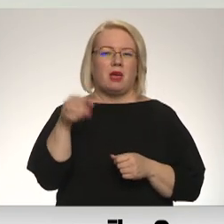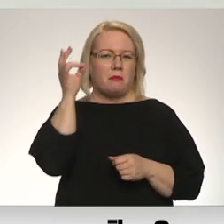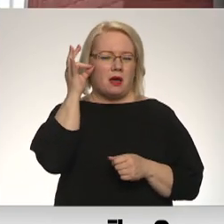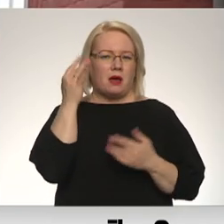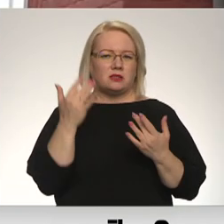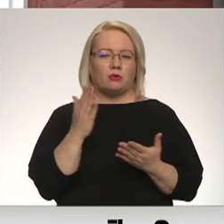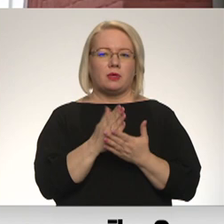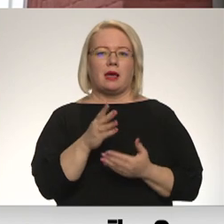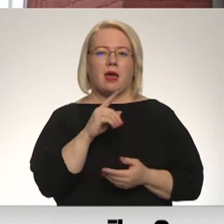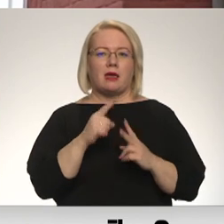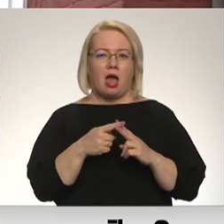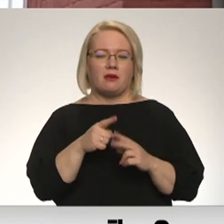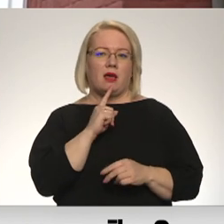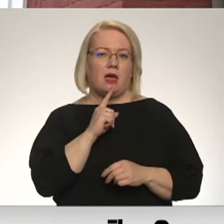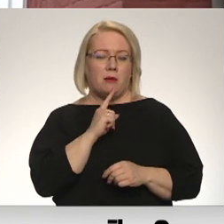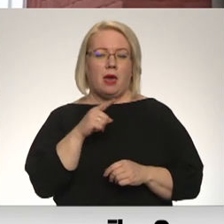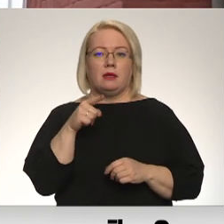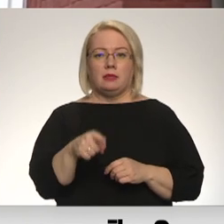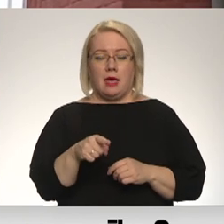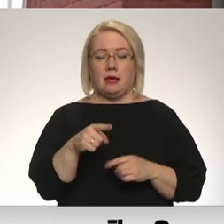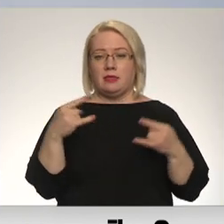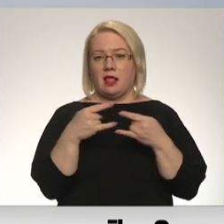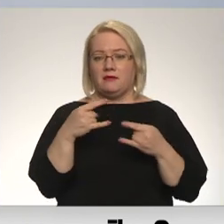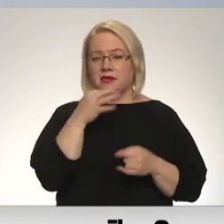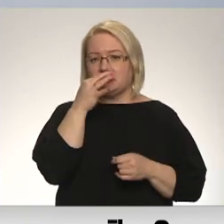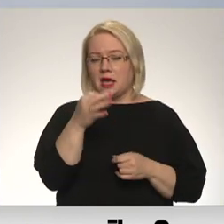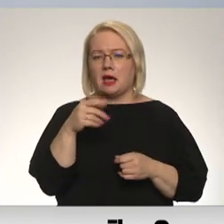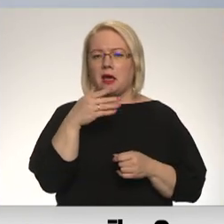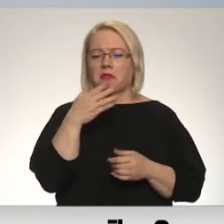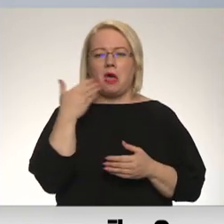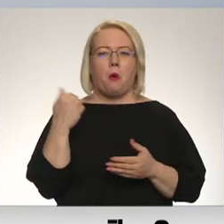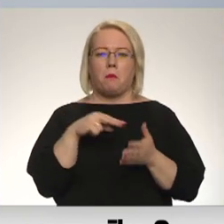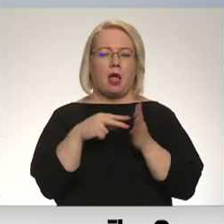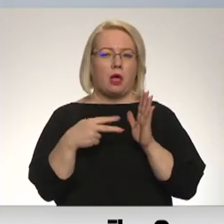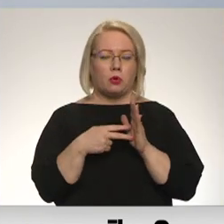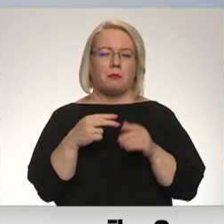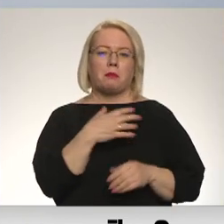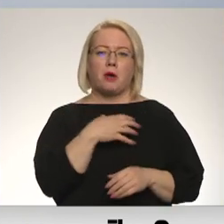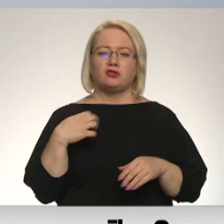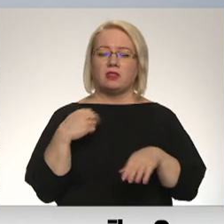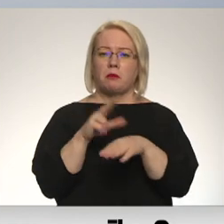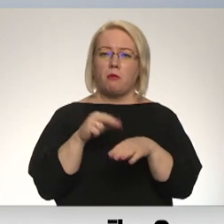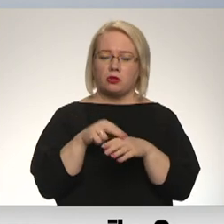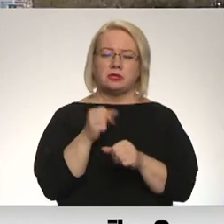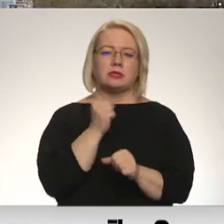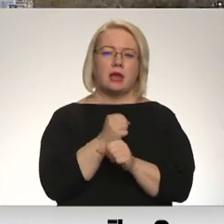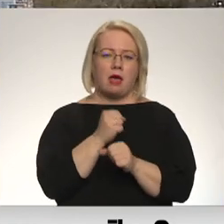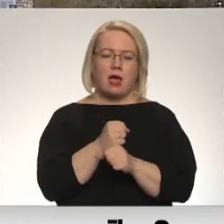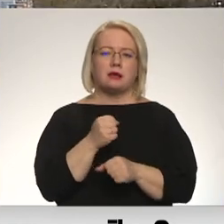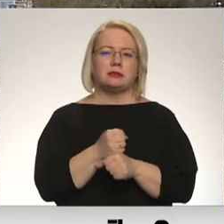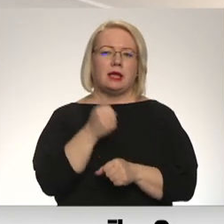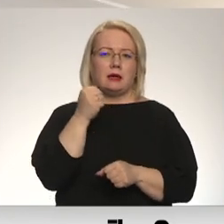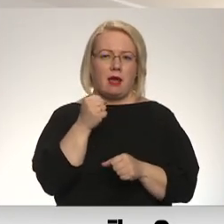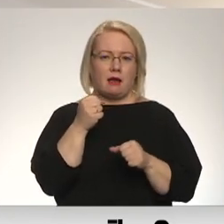Jelgavā un Liepājā. Šeit RETV norāda, ka šogad tādi nav plānoti, bet pašvaldības policija tomēr strādās pastiprinātā